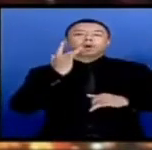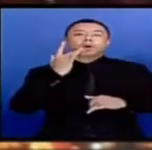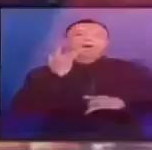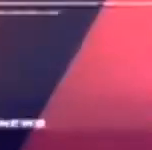Soekarno Putri, Anca.